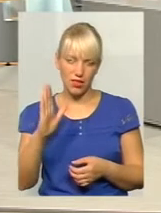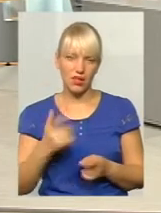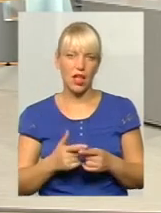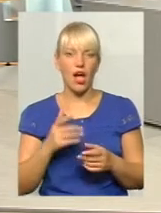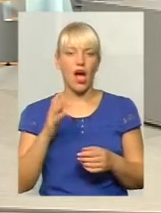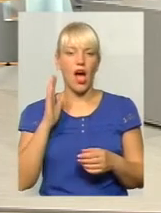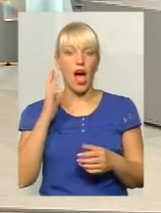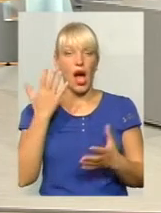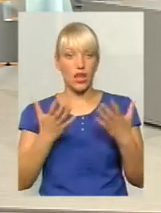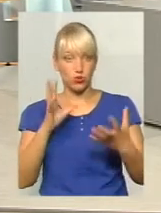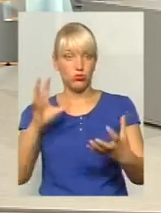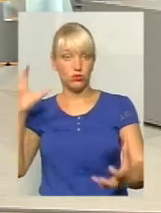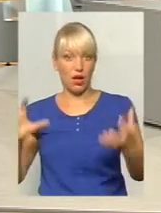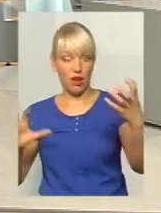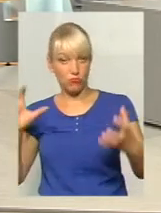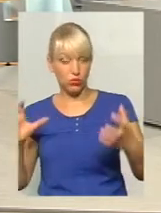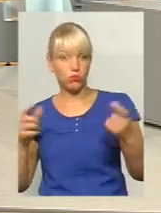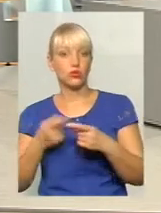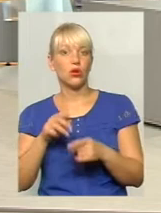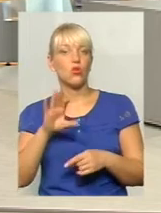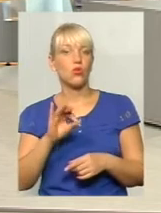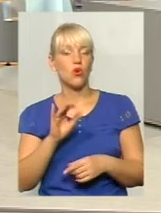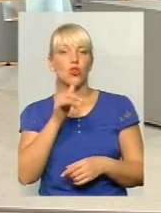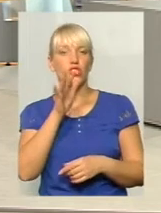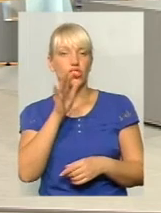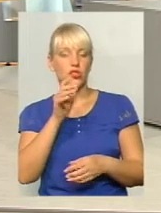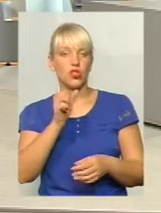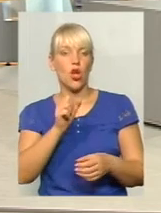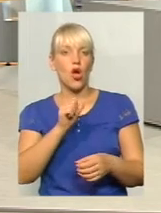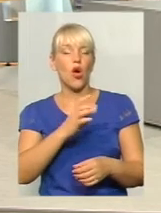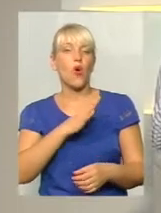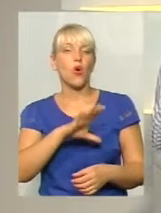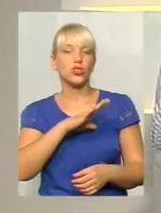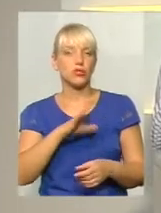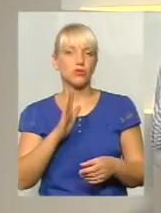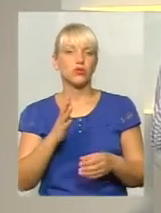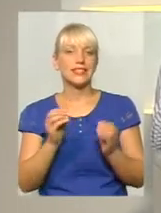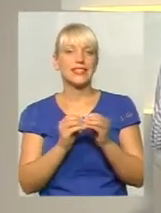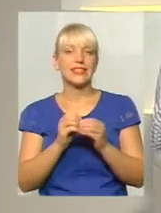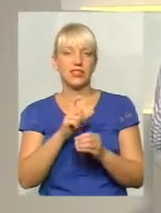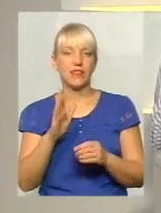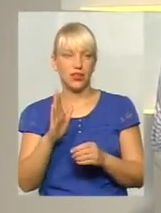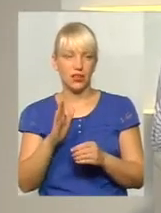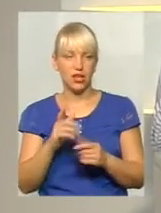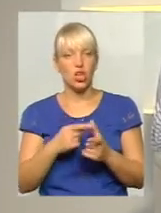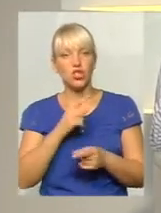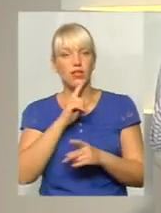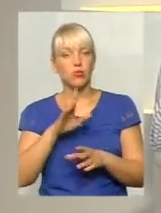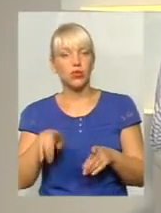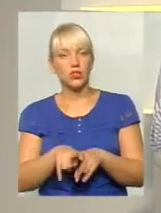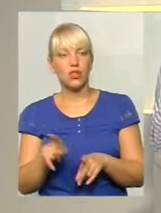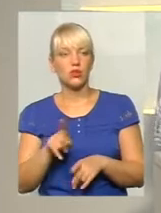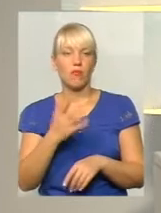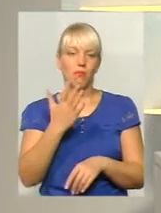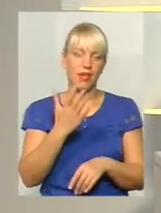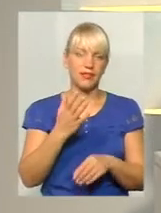руху 10 хвилин. Ну, це час очікування. Так. Ось. То не станеться, чи не станеться так, що навіть, ну, там, 5 і 10 хвилин,